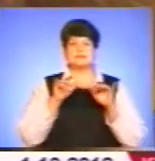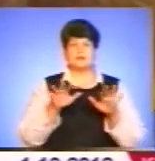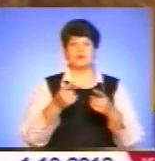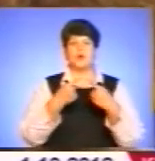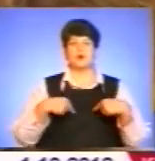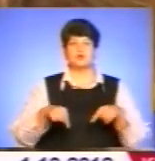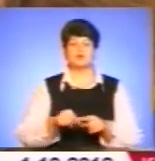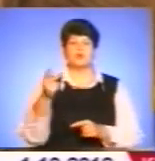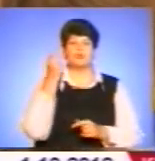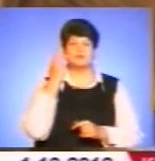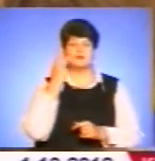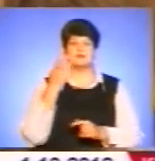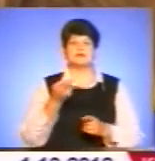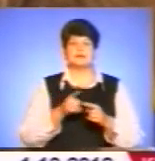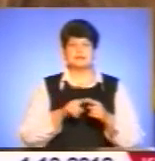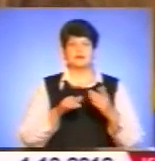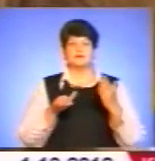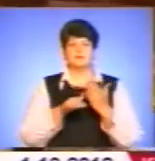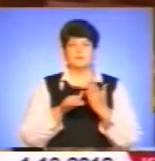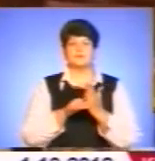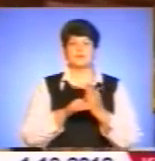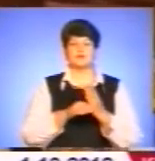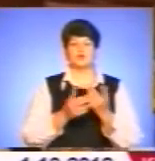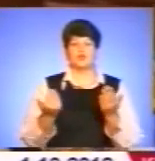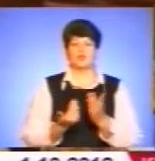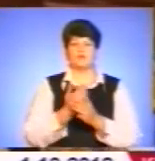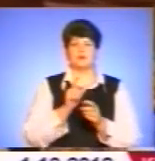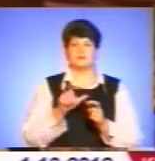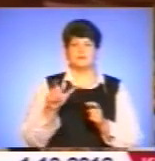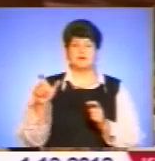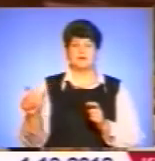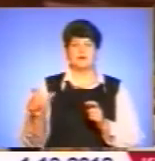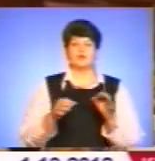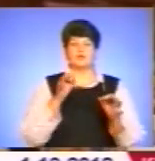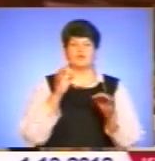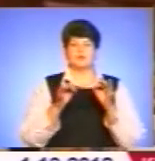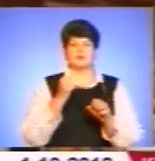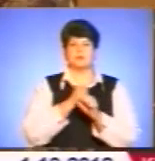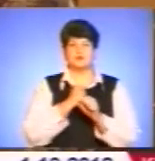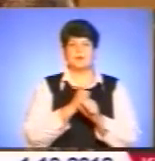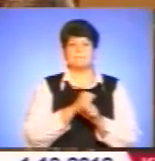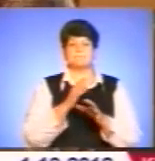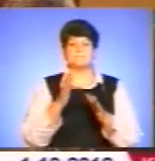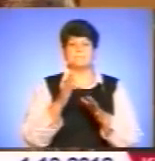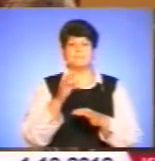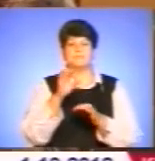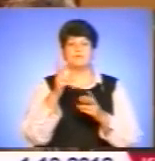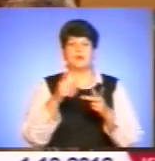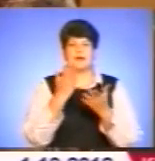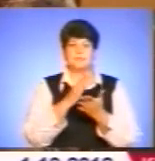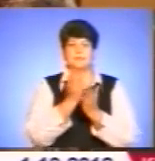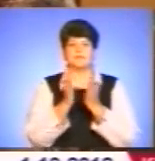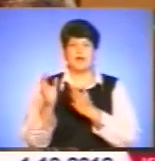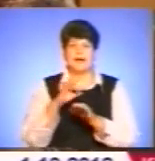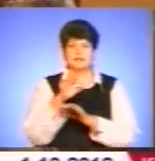постійно. Це сприяє залученню нових читачів, кажуть бібліотекарі. Вже рік діє проєкт «Бібліомістечко», спрямований на організацію